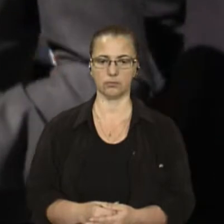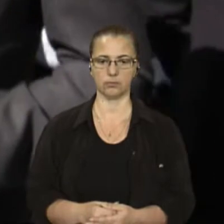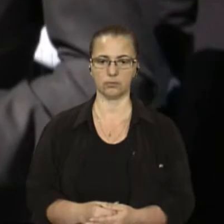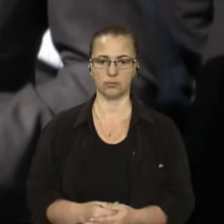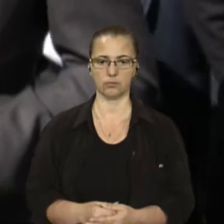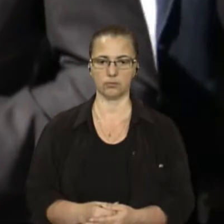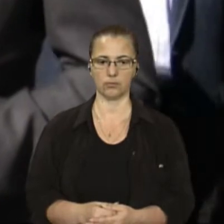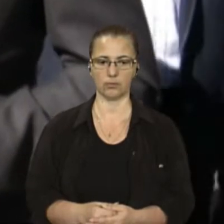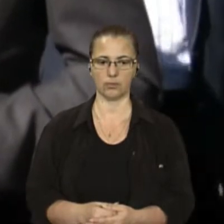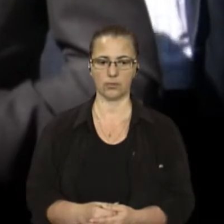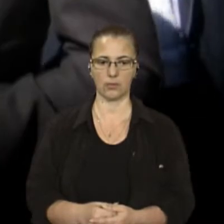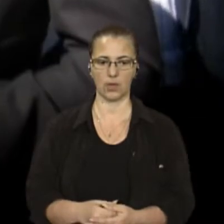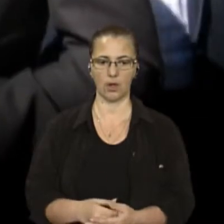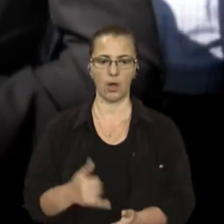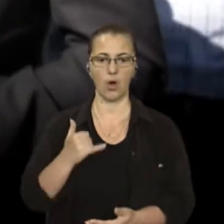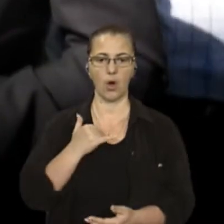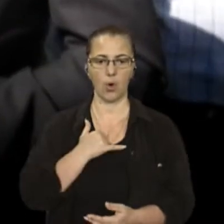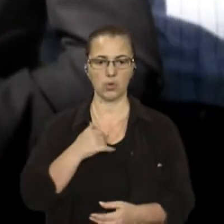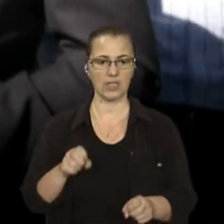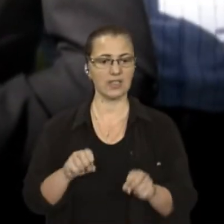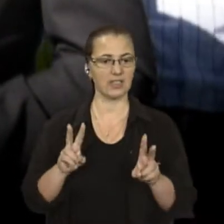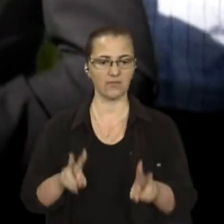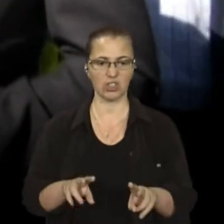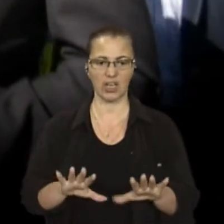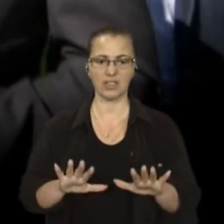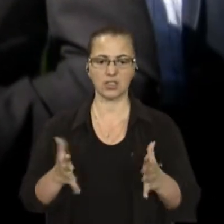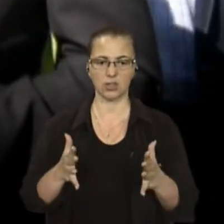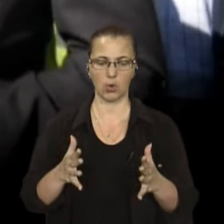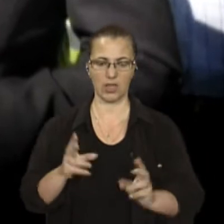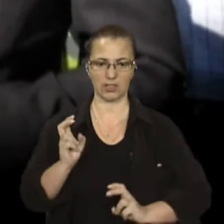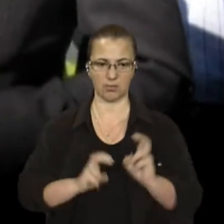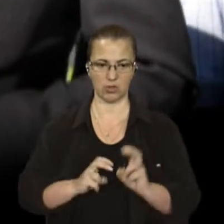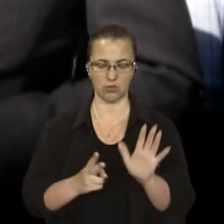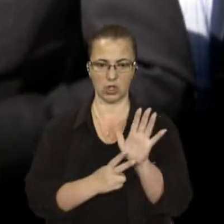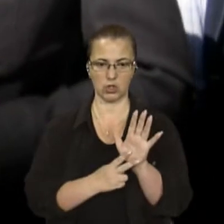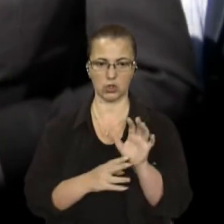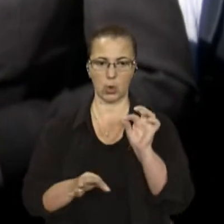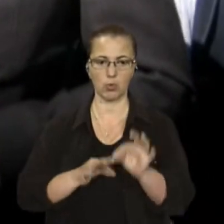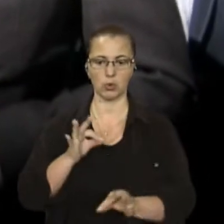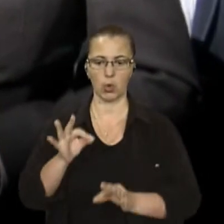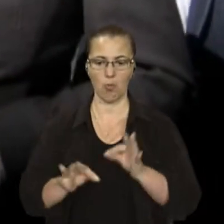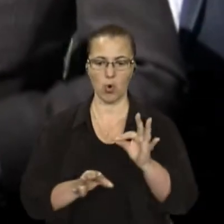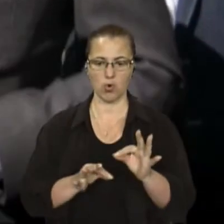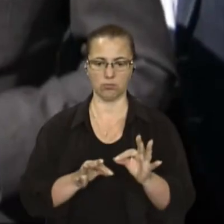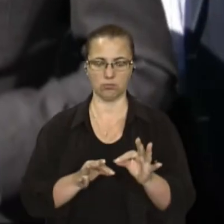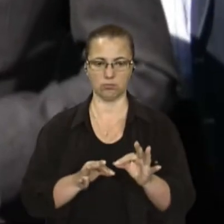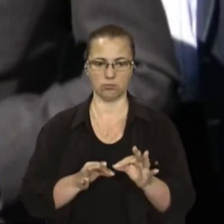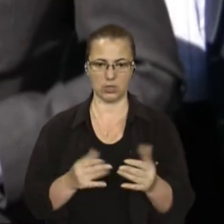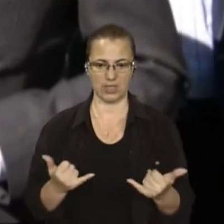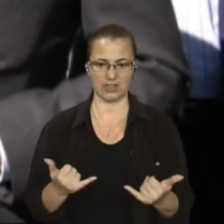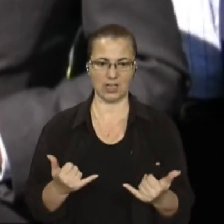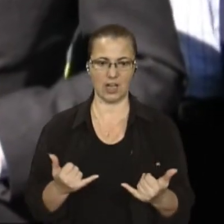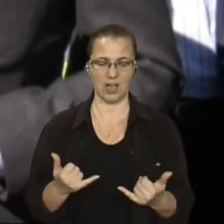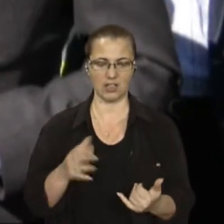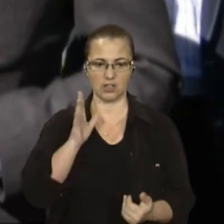У нас надзвичайна ситуація на підприємстві. Зараз вже сьомі сутки, сьому добу, на даний час